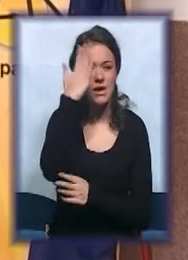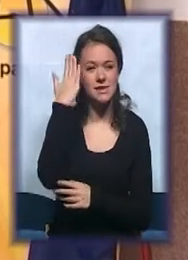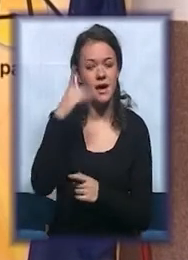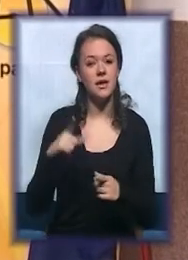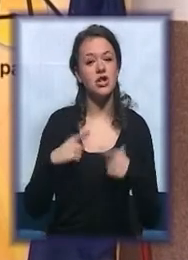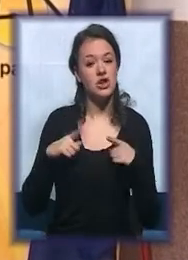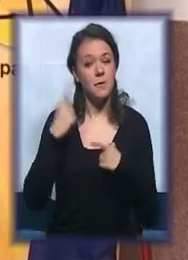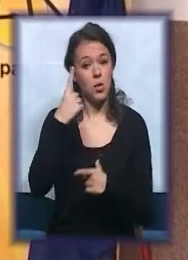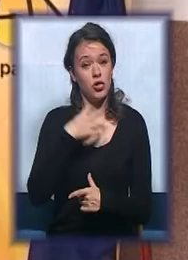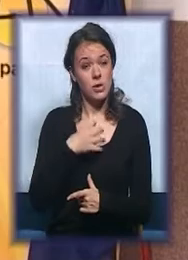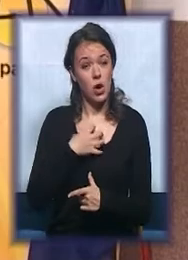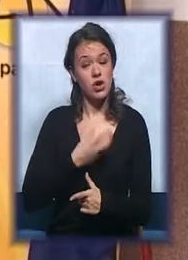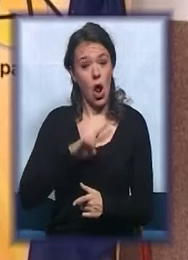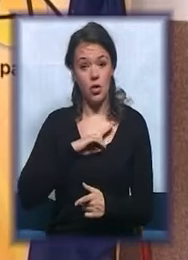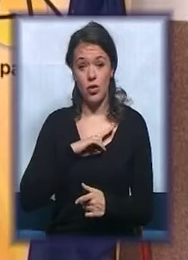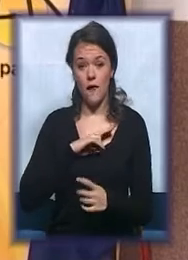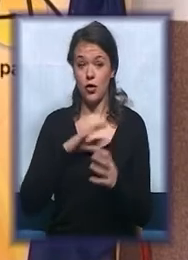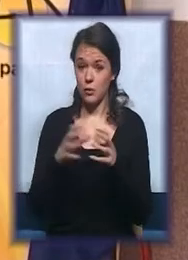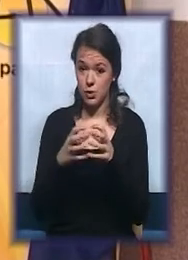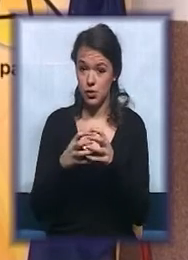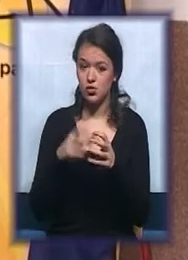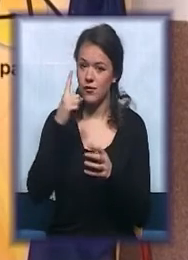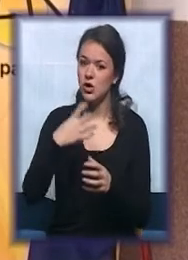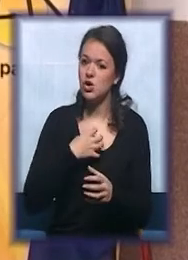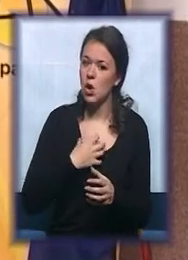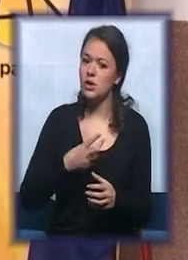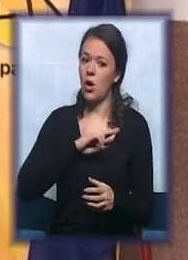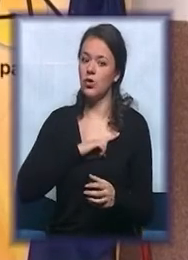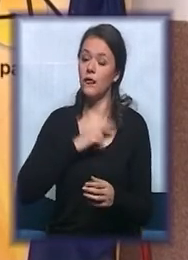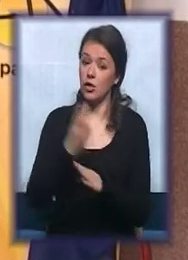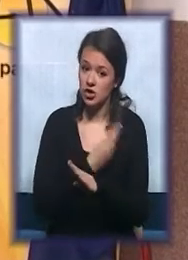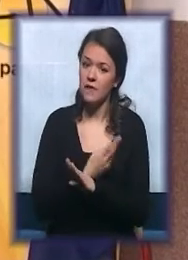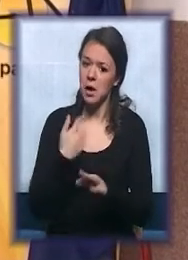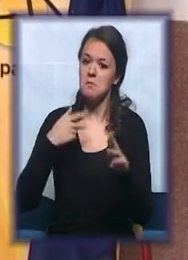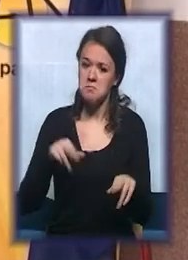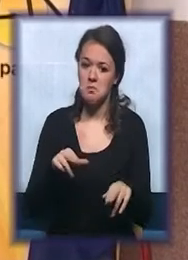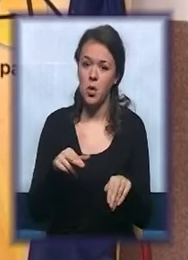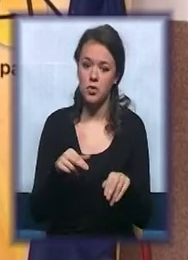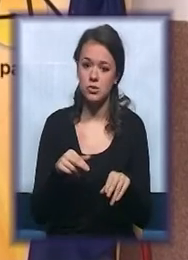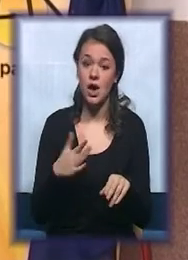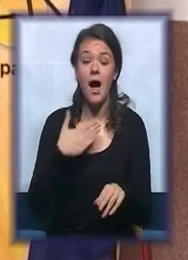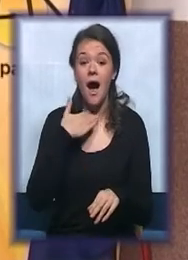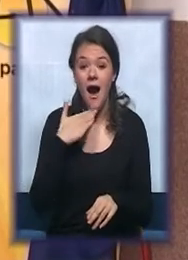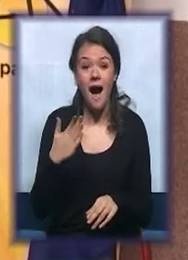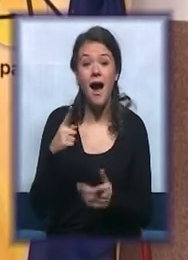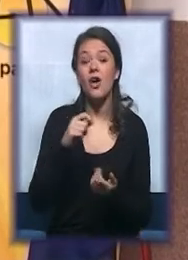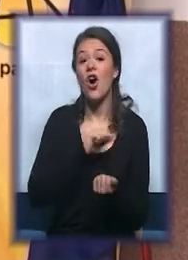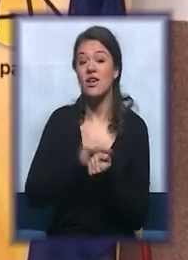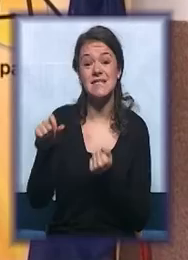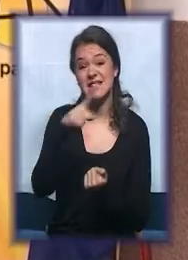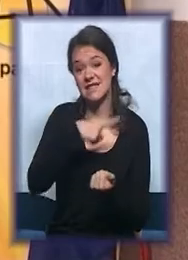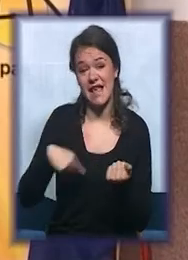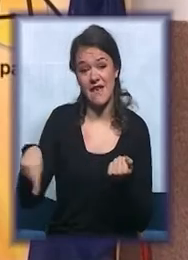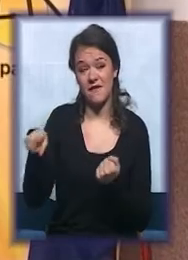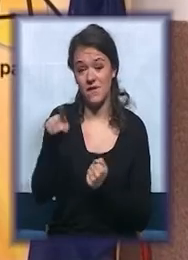socijalno-odgovornom društvu, u jednoj odgovornoj socijalnoj državi, ipak dostično. Ako se svi na tom putu